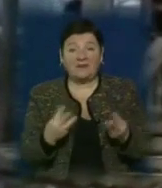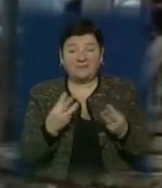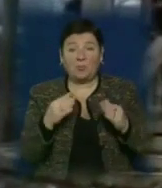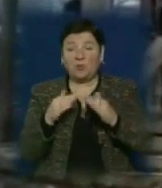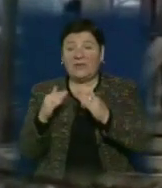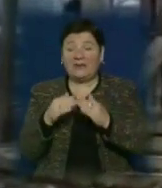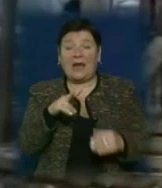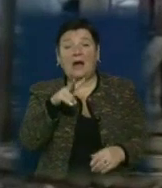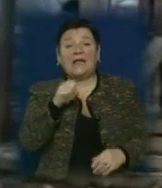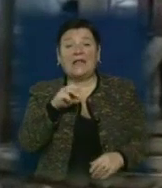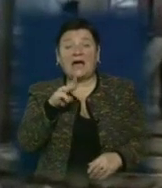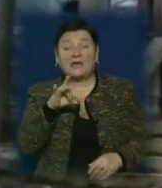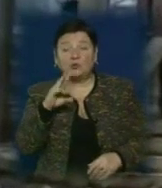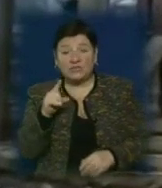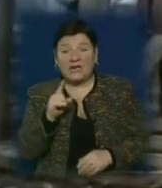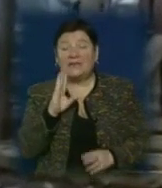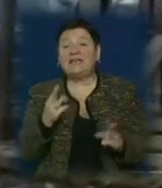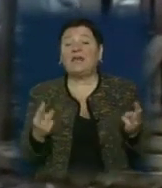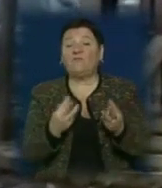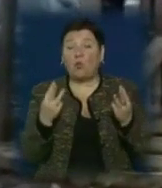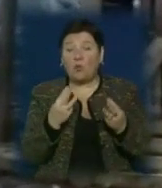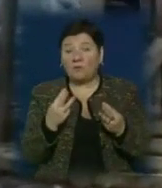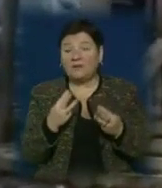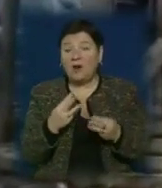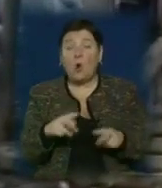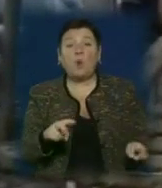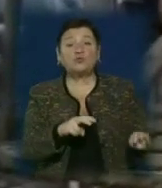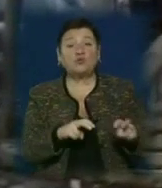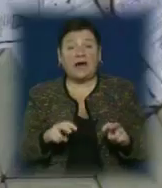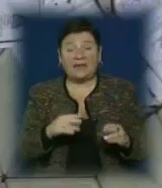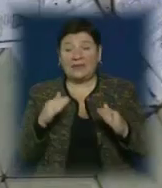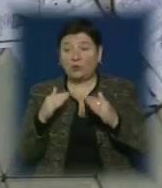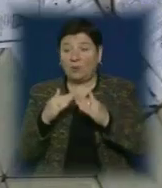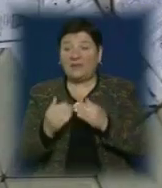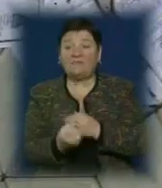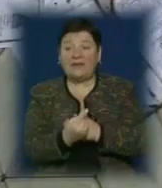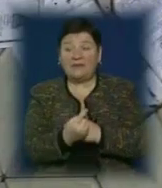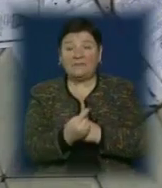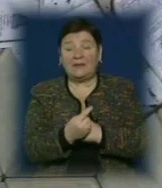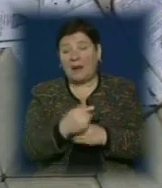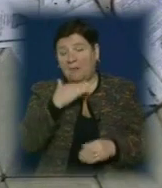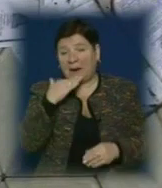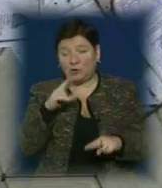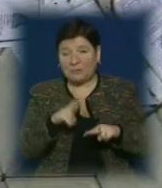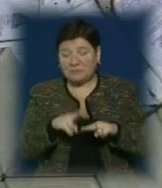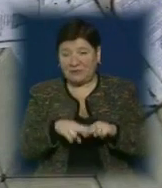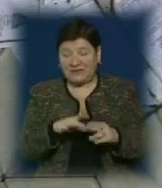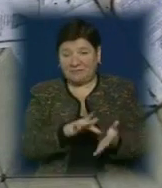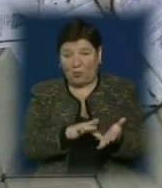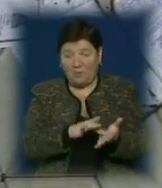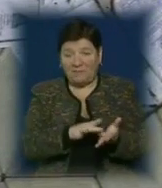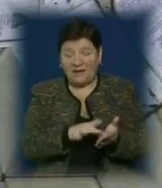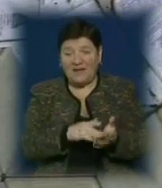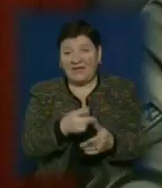Лакатуша. Як тільки вогоні вдалося загасити, правоохоронці обшукали обійстя та виявили два десятка паспортів місцевих громів та